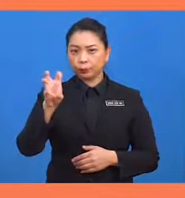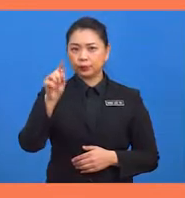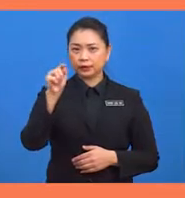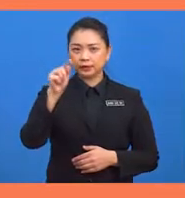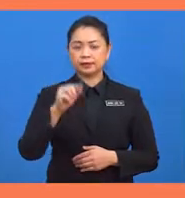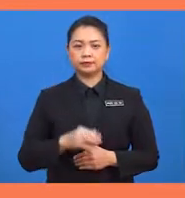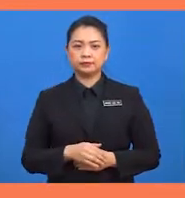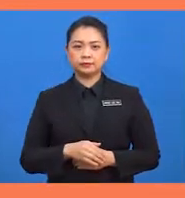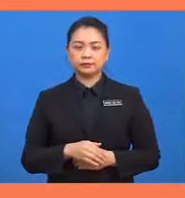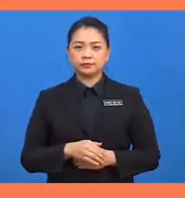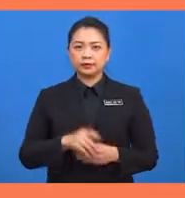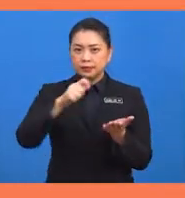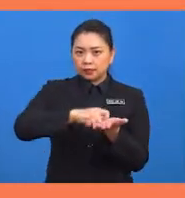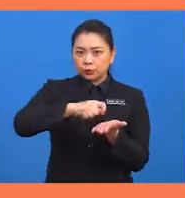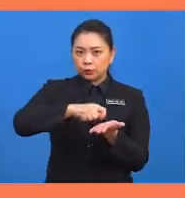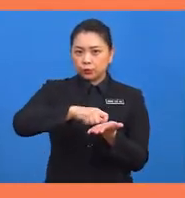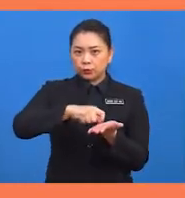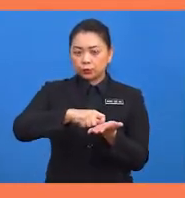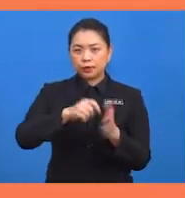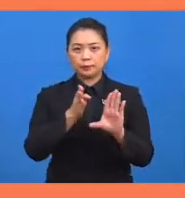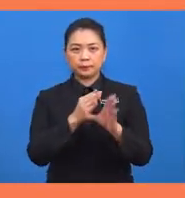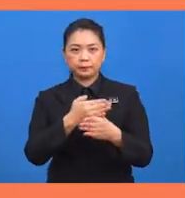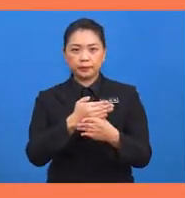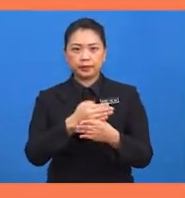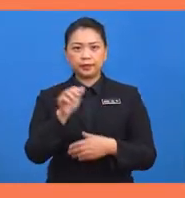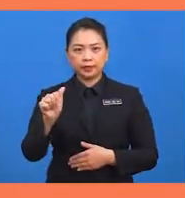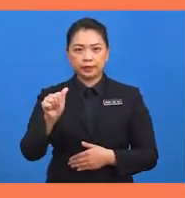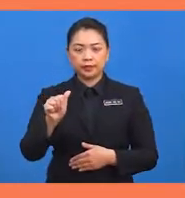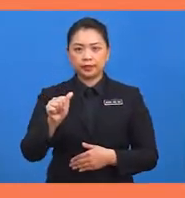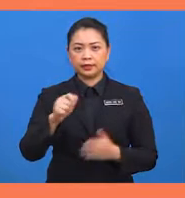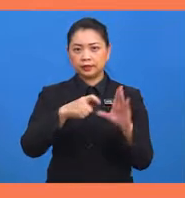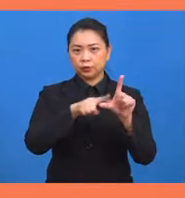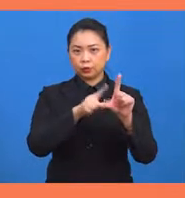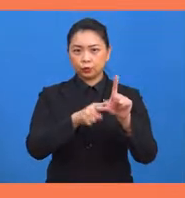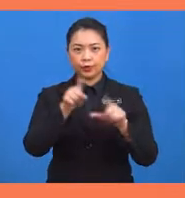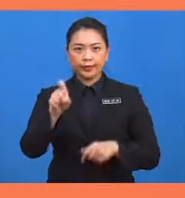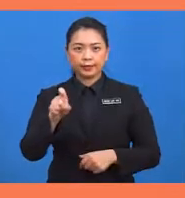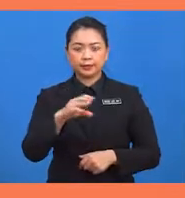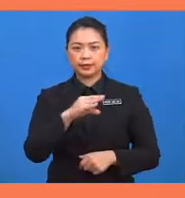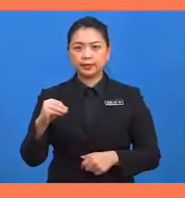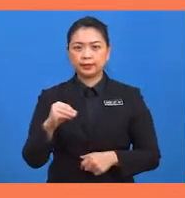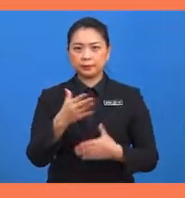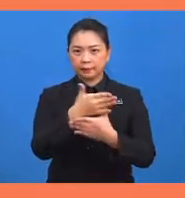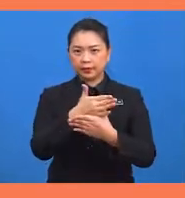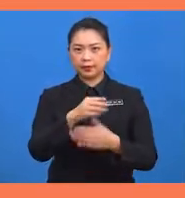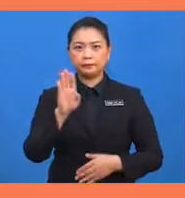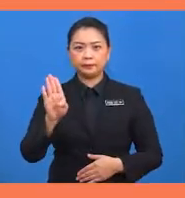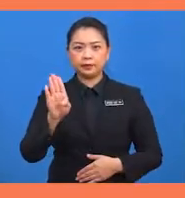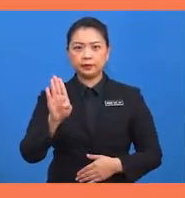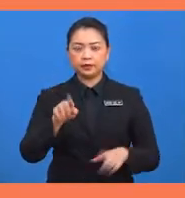Hitungkan bahagian A sudut bagi X dan bahagian B